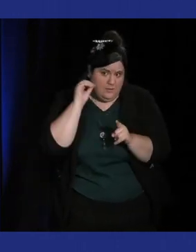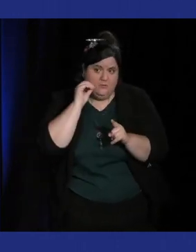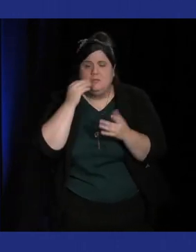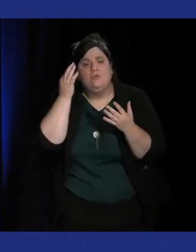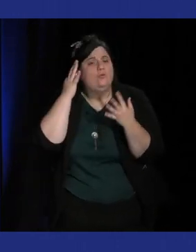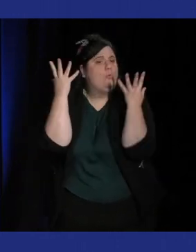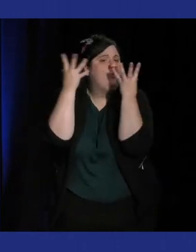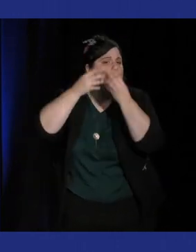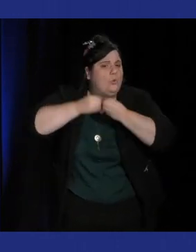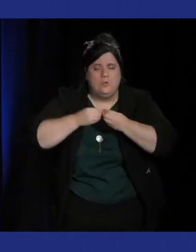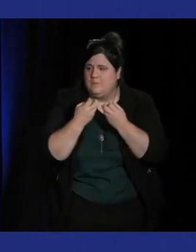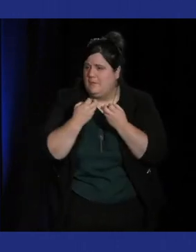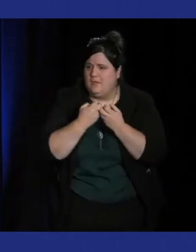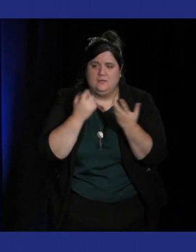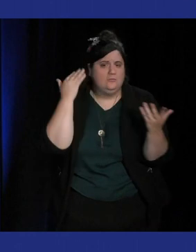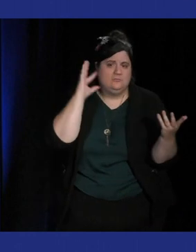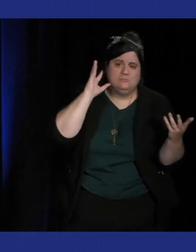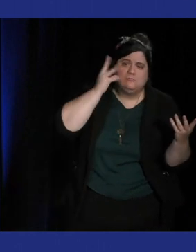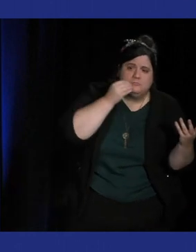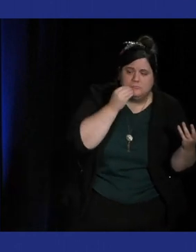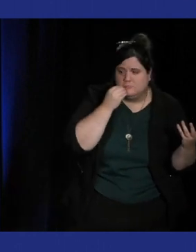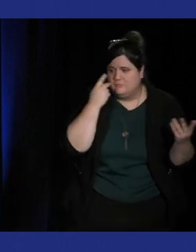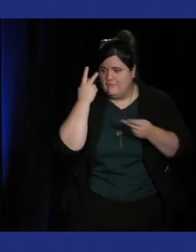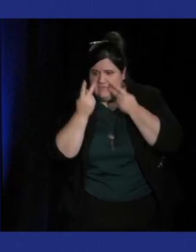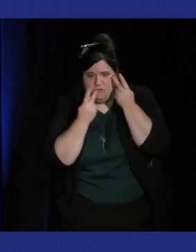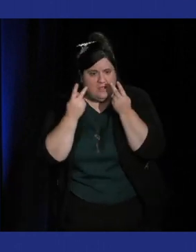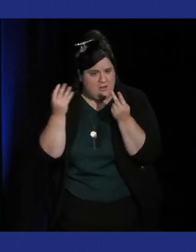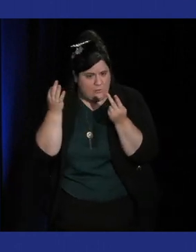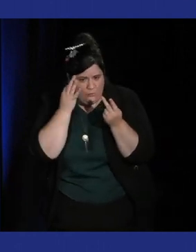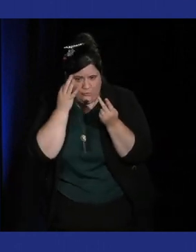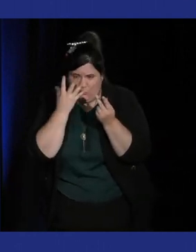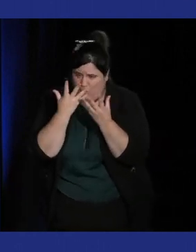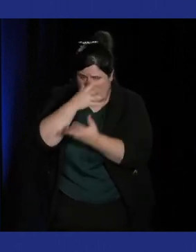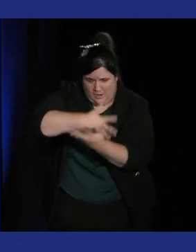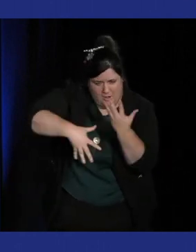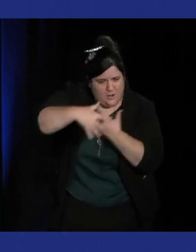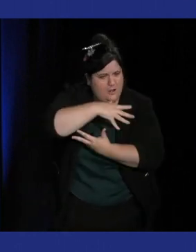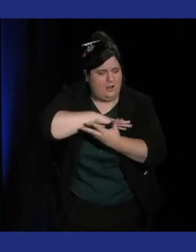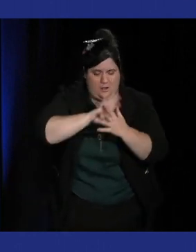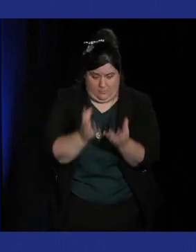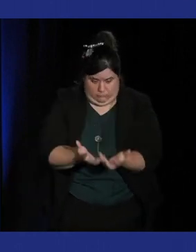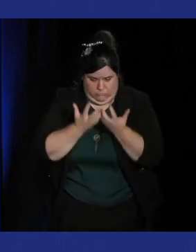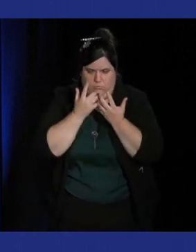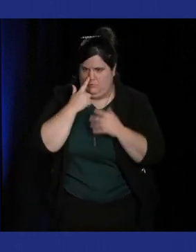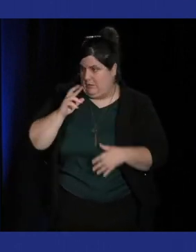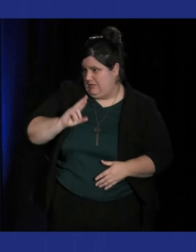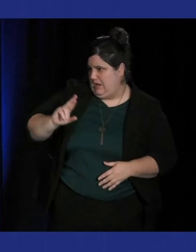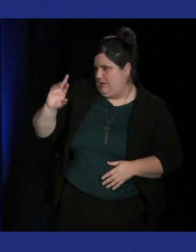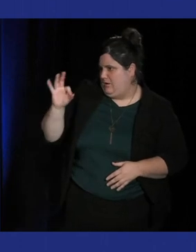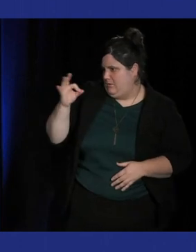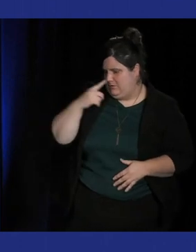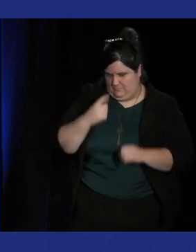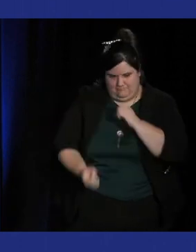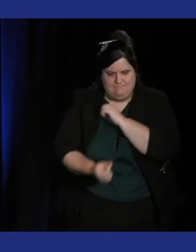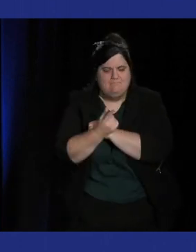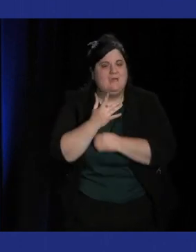voir des couleurs dans les sons et vraiment traduire le son en images et c'est une approche qui est assez rare et qui est bonne